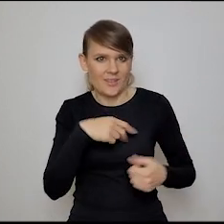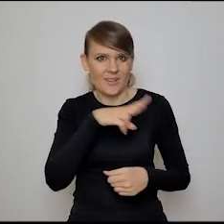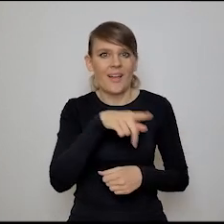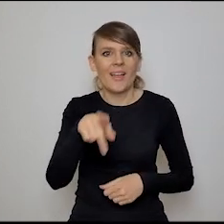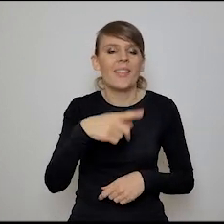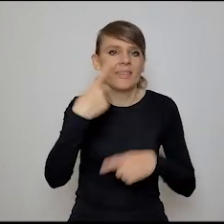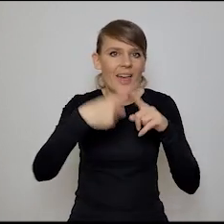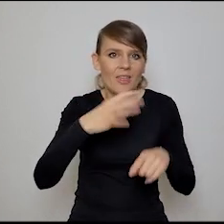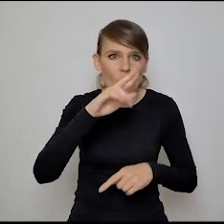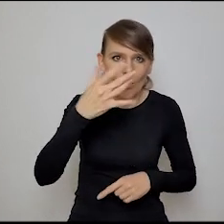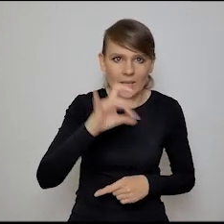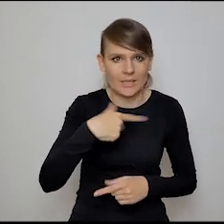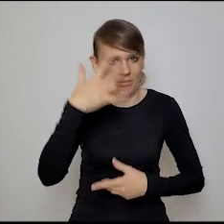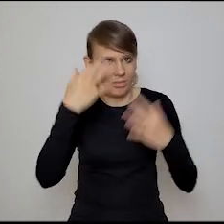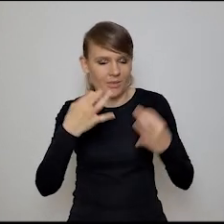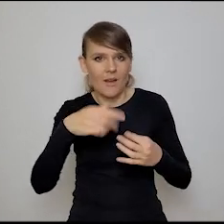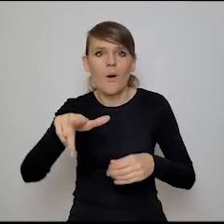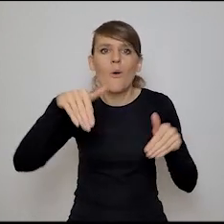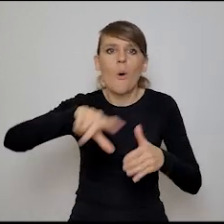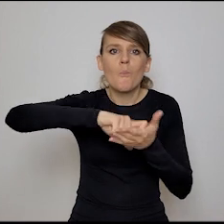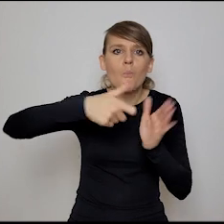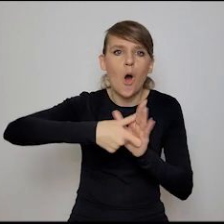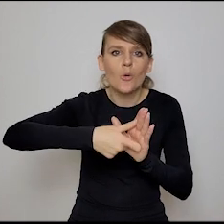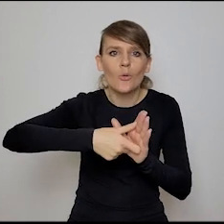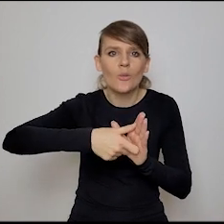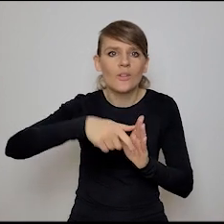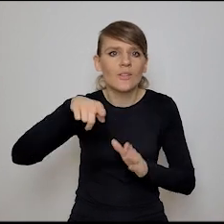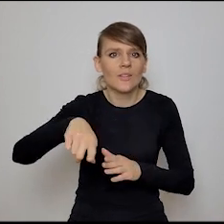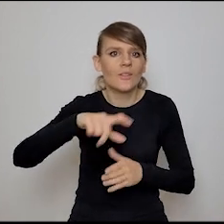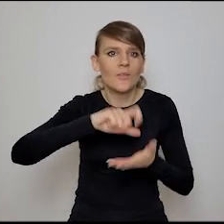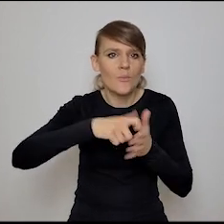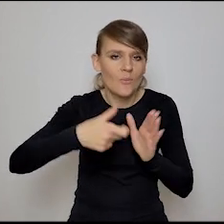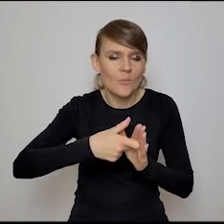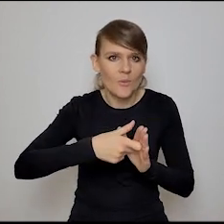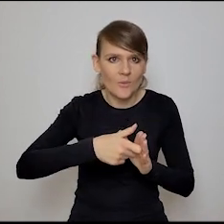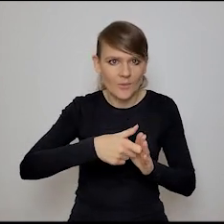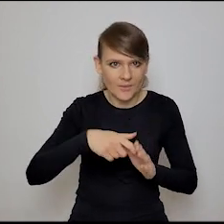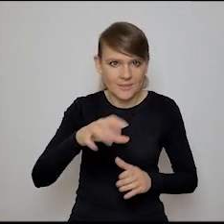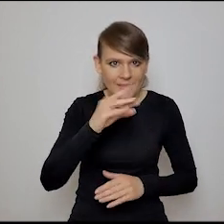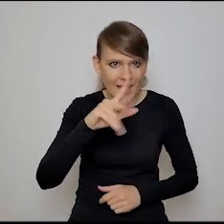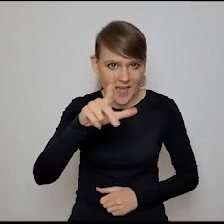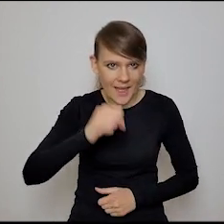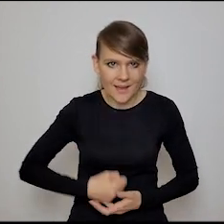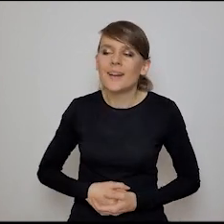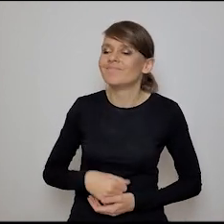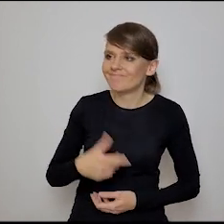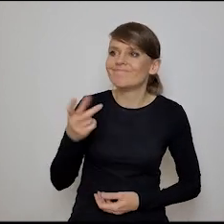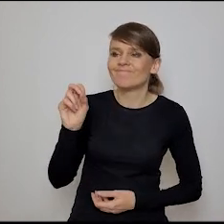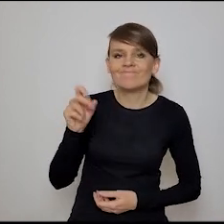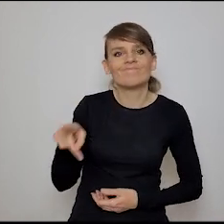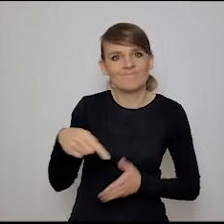teście Turinga, nie? Czy tam w pokoju, w pokoju tego, w chińskim pokoju Serla. W chińskim serla, tak, dokładnie.